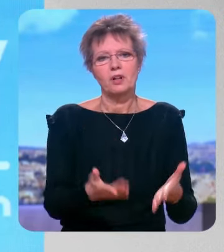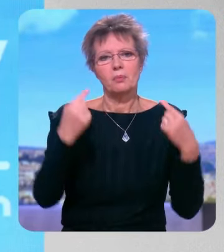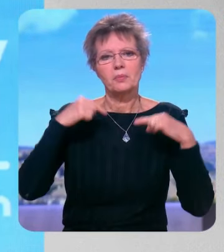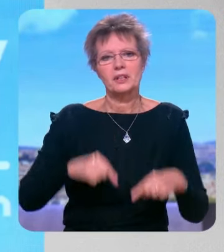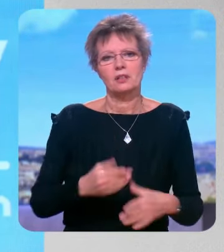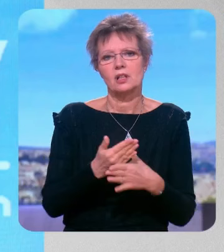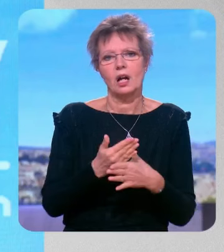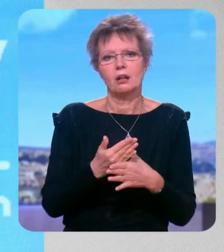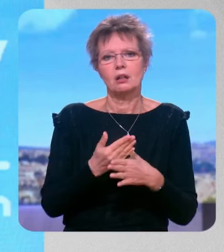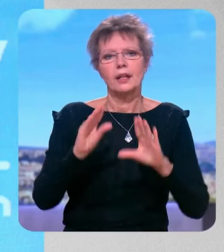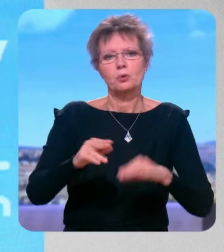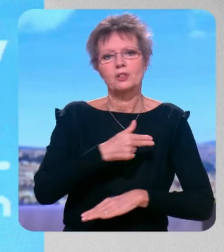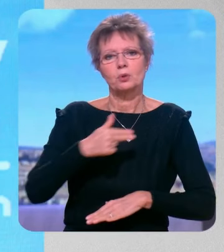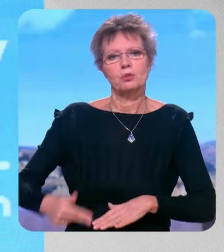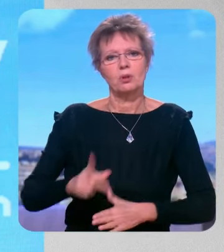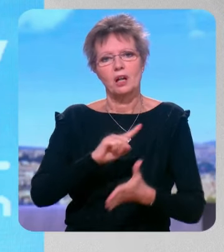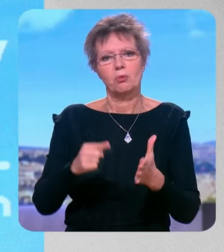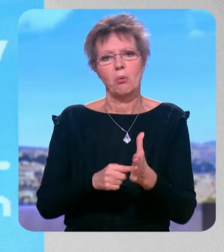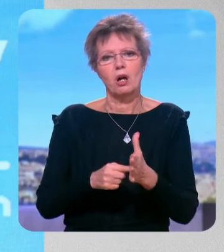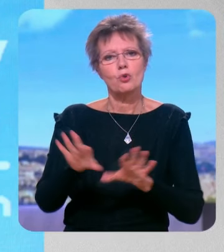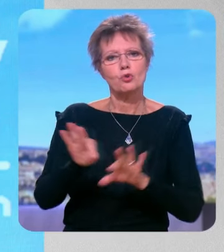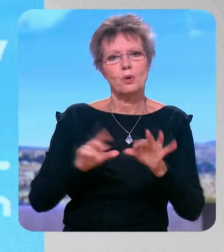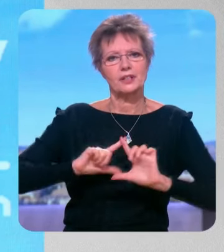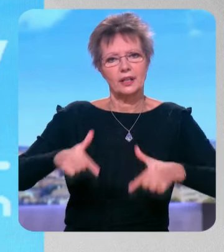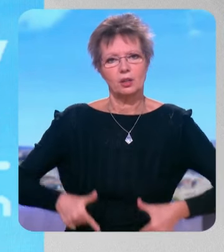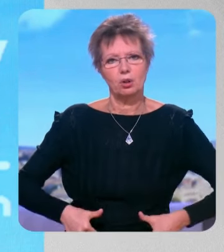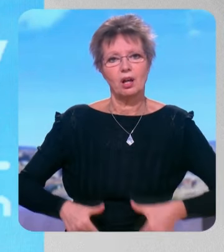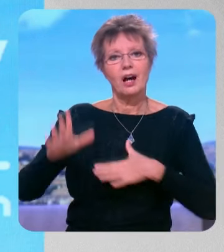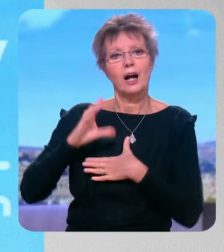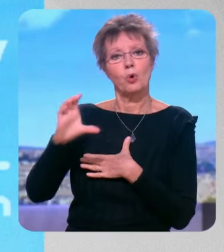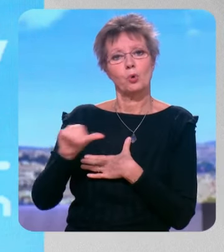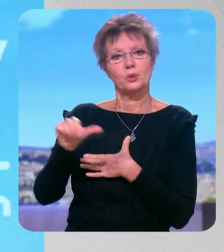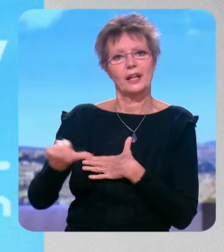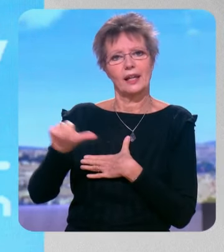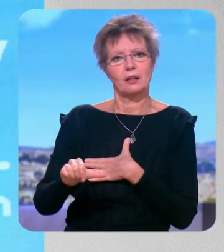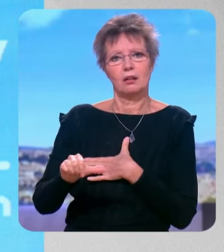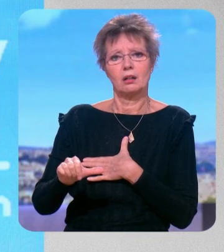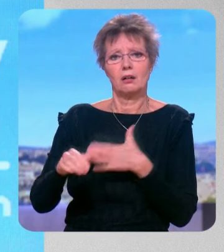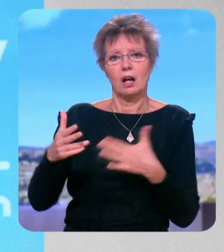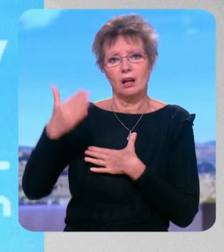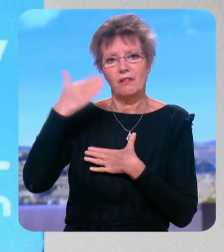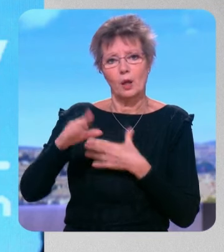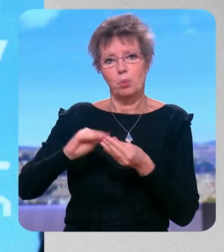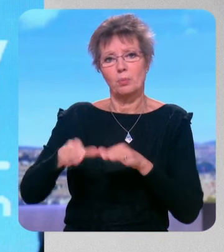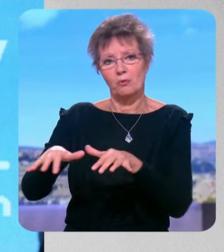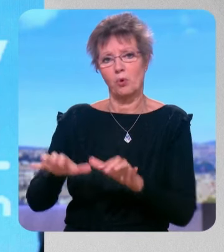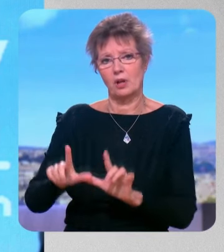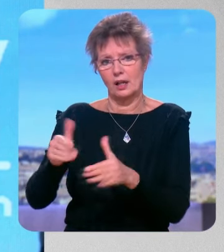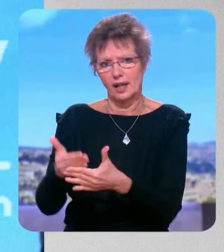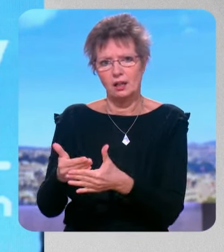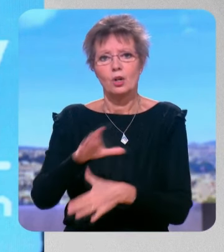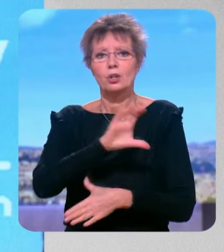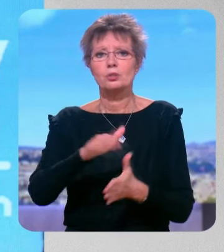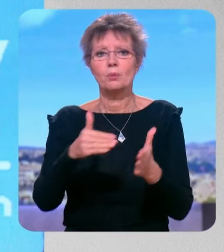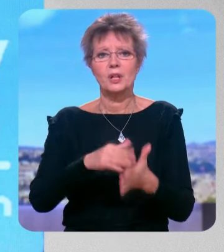ses enfants où elle veut quant à colo d'allègre le mammouth il avait raison je crois que le chiffre c'est 100 mille enseignants